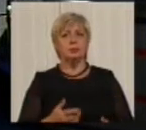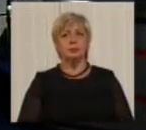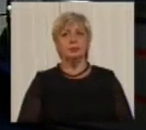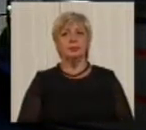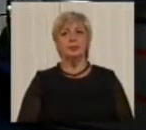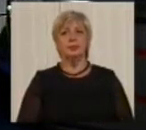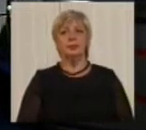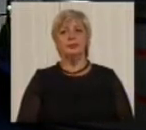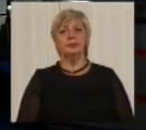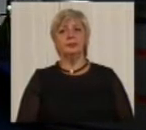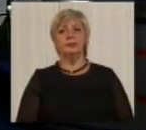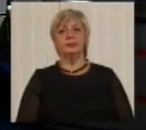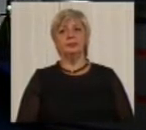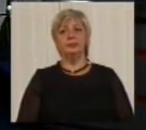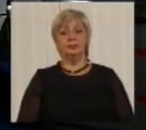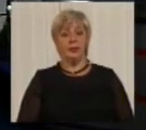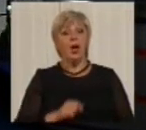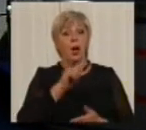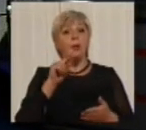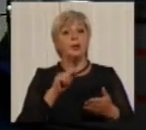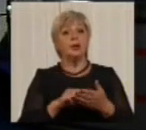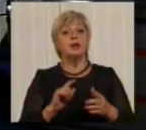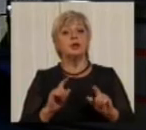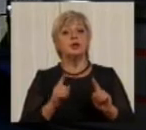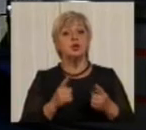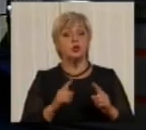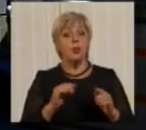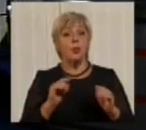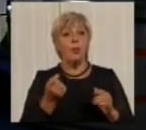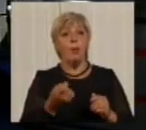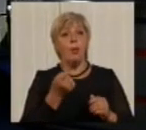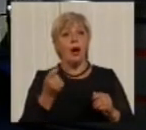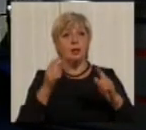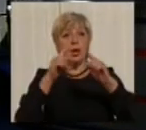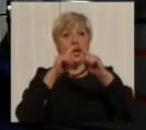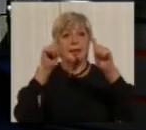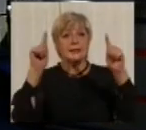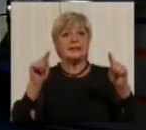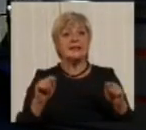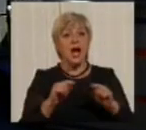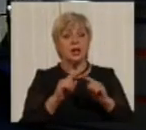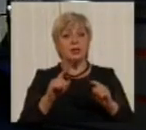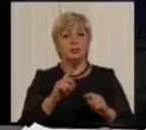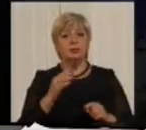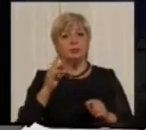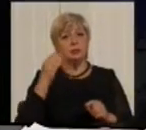Щось обірвалося. Обірвалося. Ну, перше питання, чому мало знаків, на думку глядача?